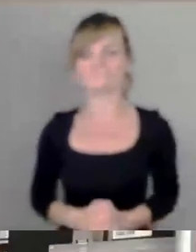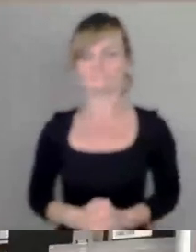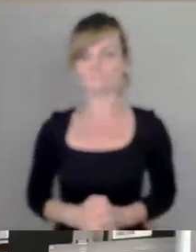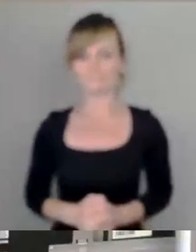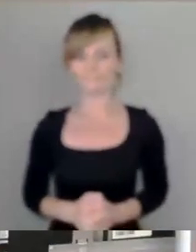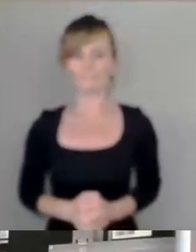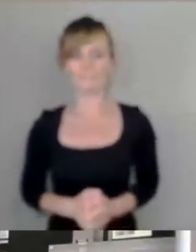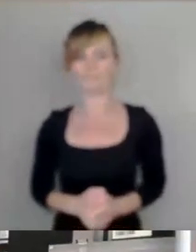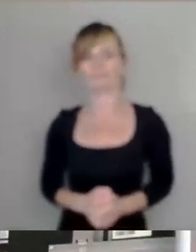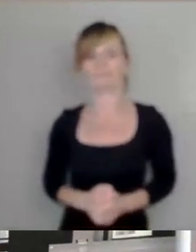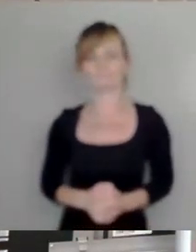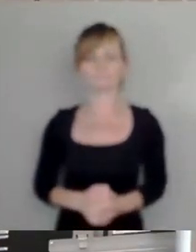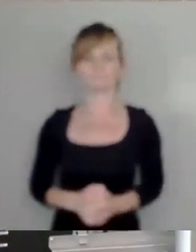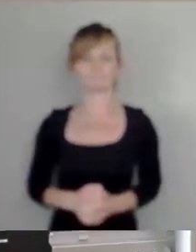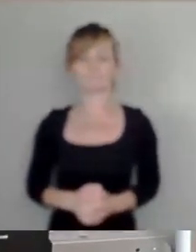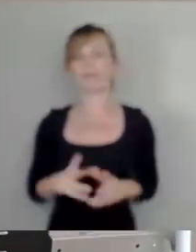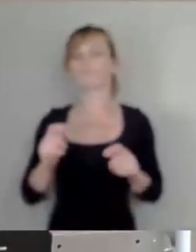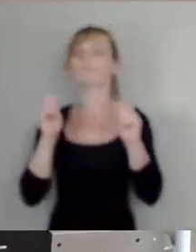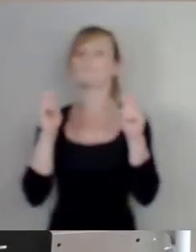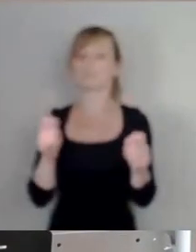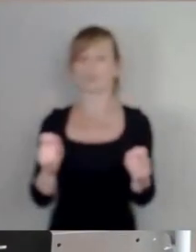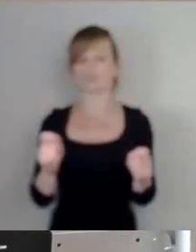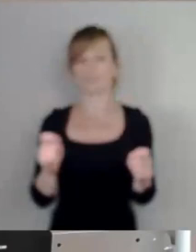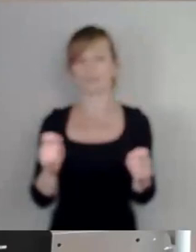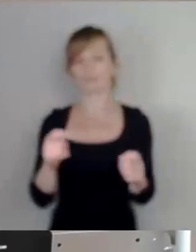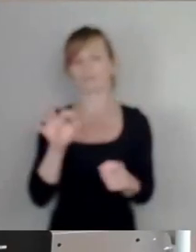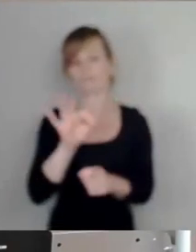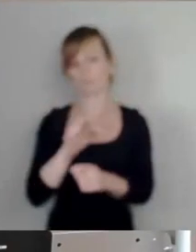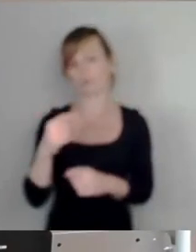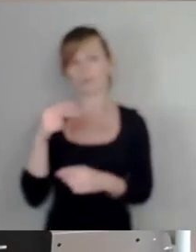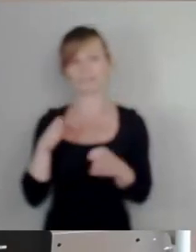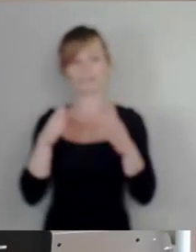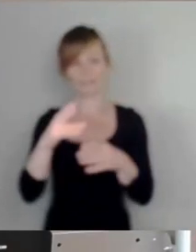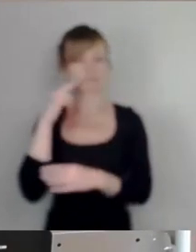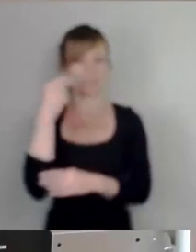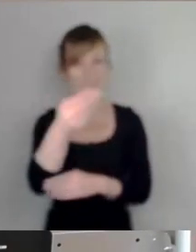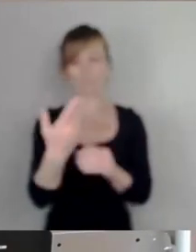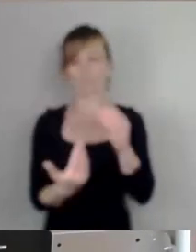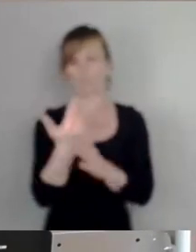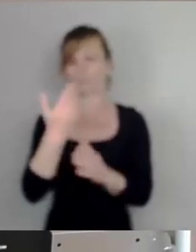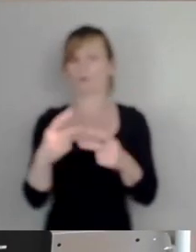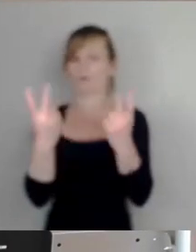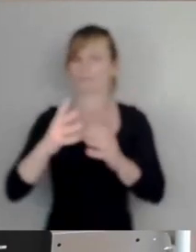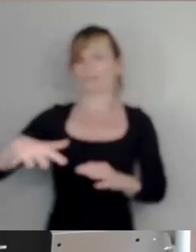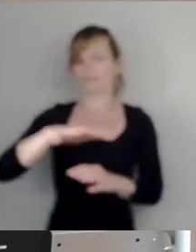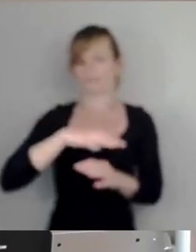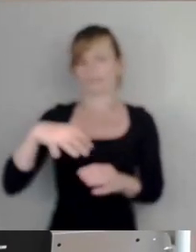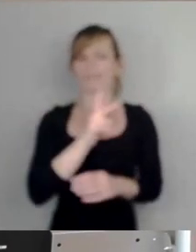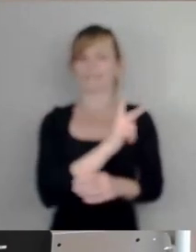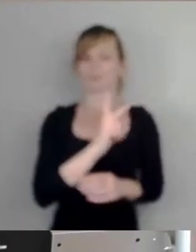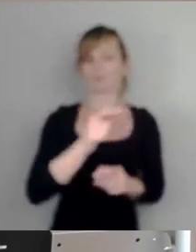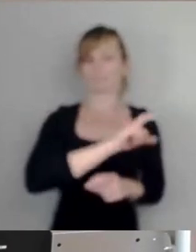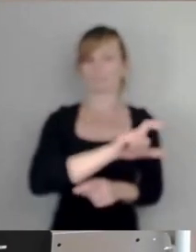Vorschlag zur Straßenbenennung einer neuen öffentlichen Verkehrsfläche zwischen Käthe-Kollwitz-Ufer und Florian-Geyer